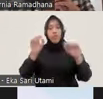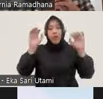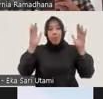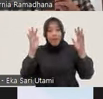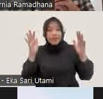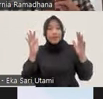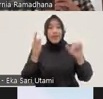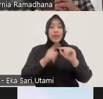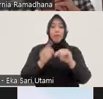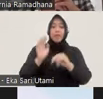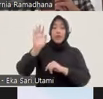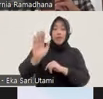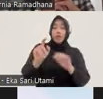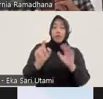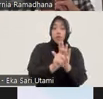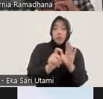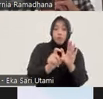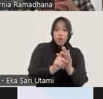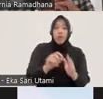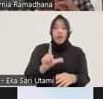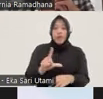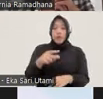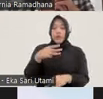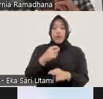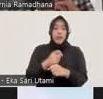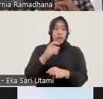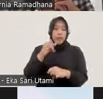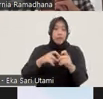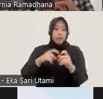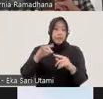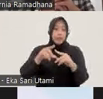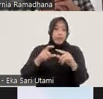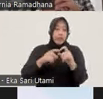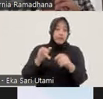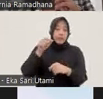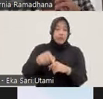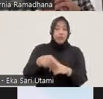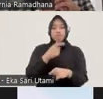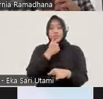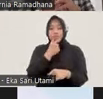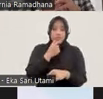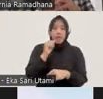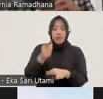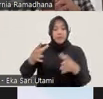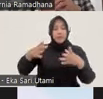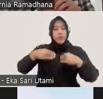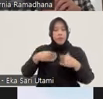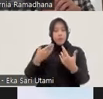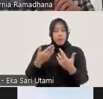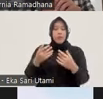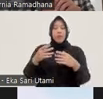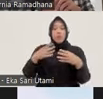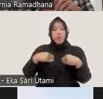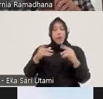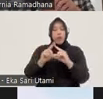depan, kalau model legislasinya seperti saat ini, tentu kita akan mendapatkan lembaga kepolisian